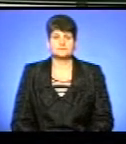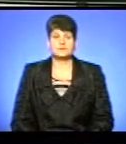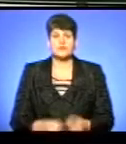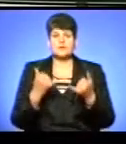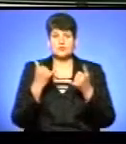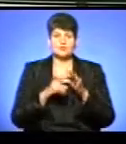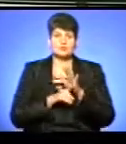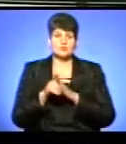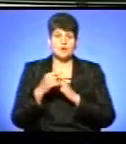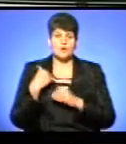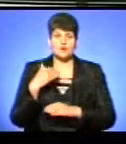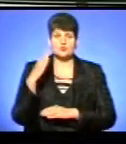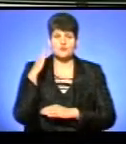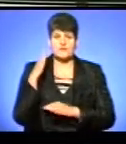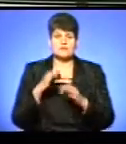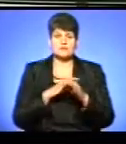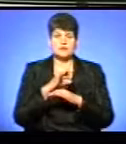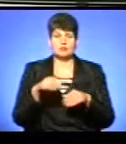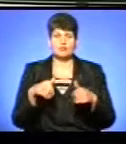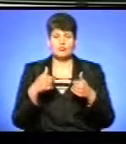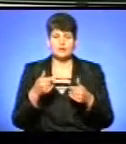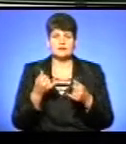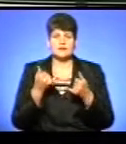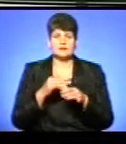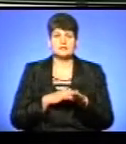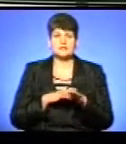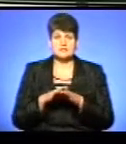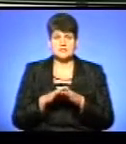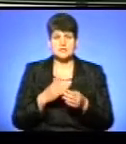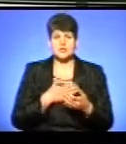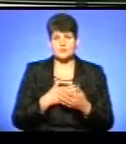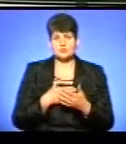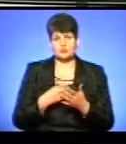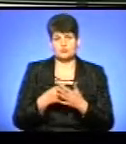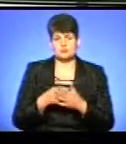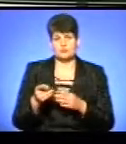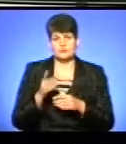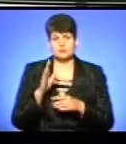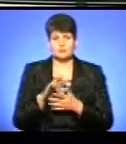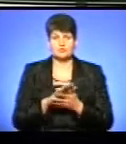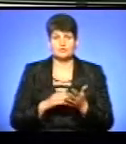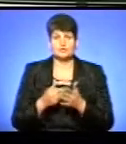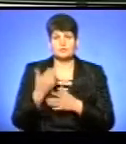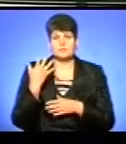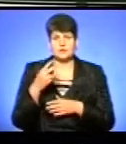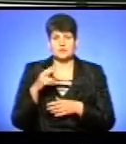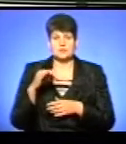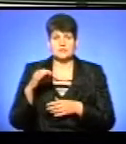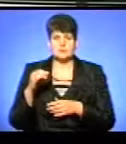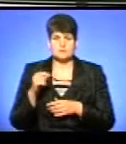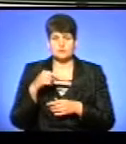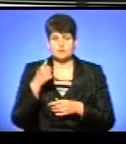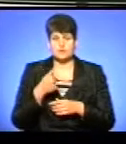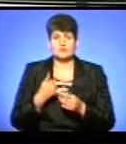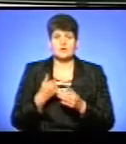Сьогодні розпочалось голосування за проекти, подані для реалізації громадського бюджету Тернополя. Триватиме воно до 5 листопада. Цьогоріч